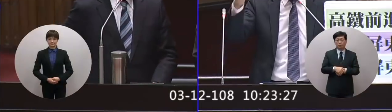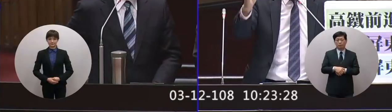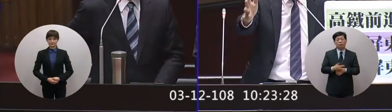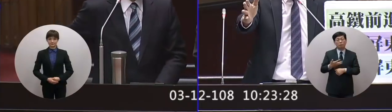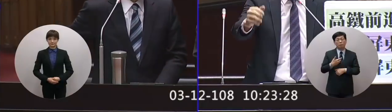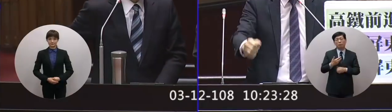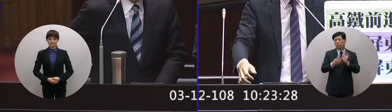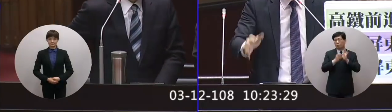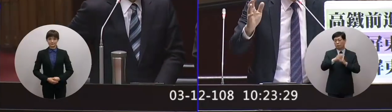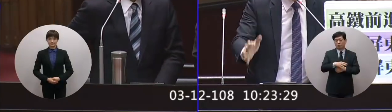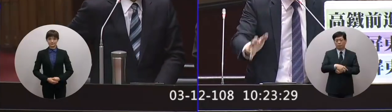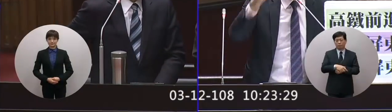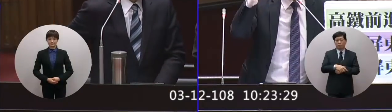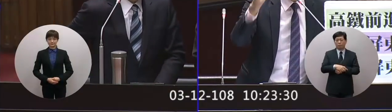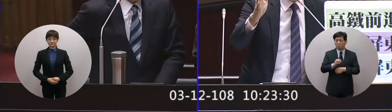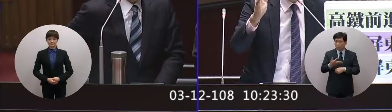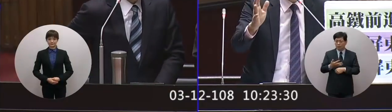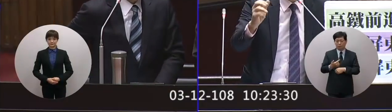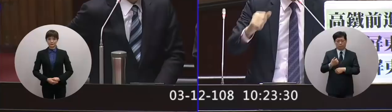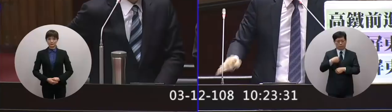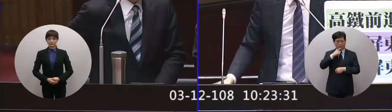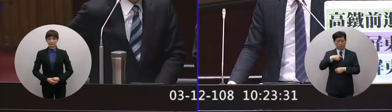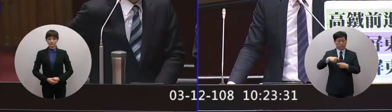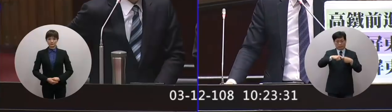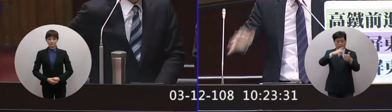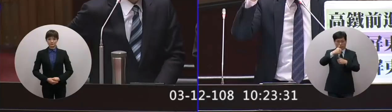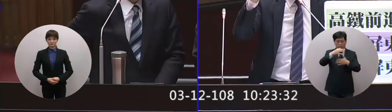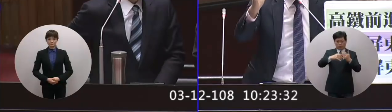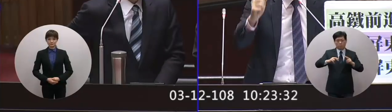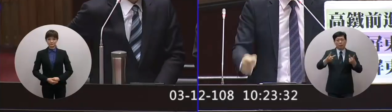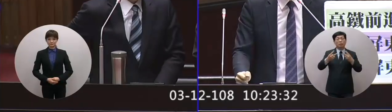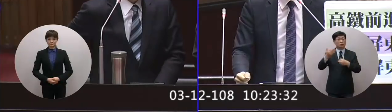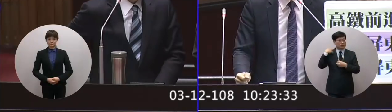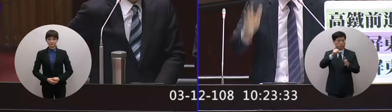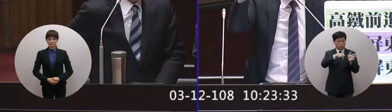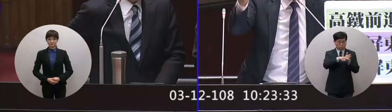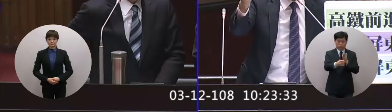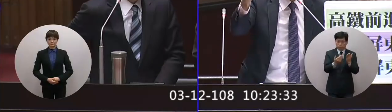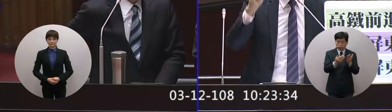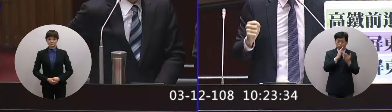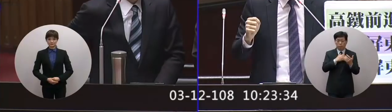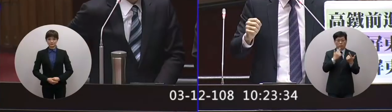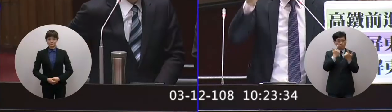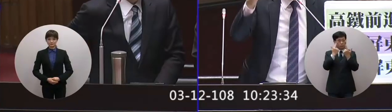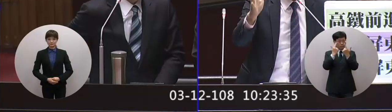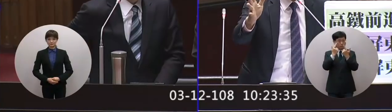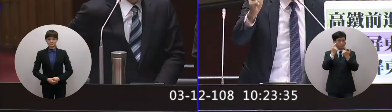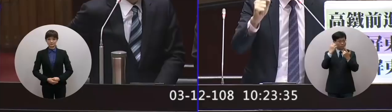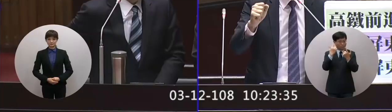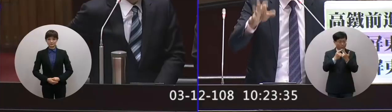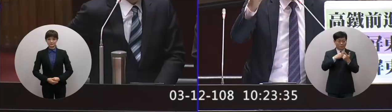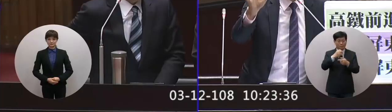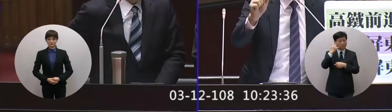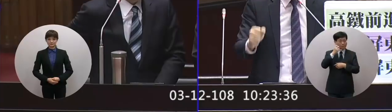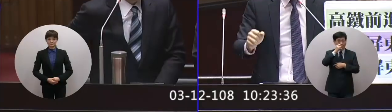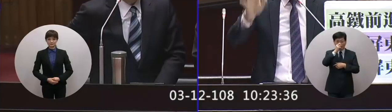來我就直接跟你講因為我們的連招制度改變了他在唐歐磚是什麼樣北北基宜南